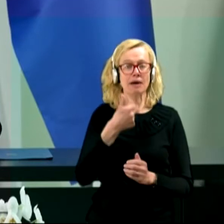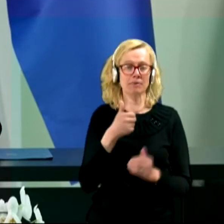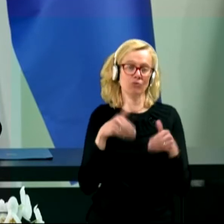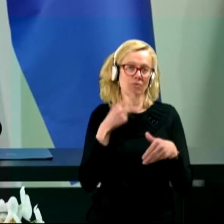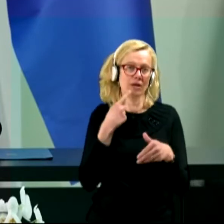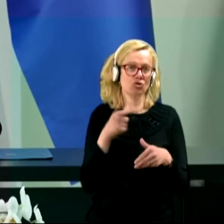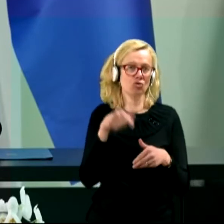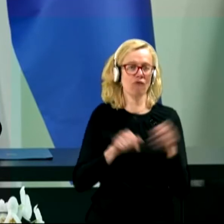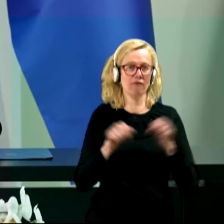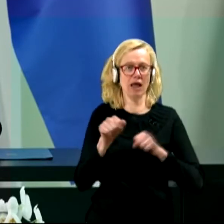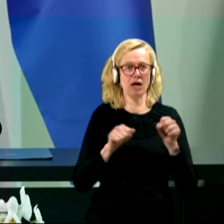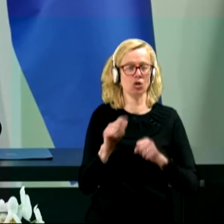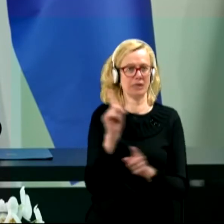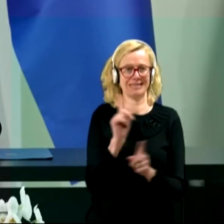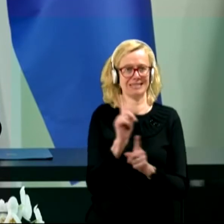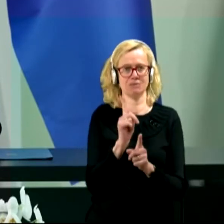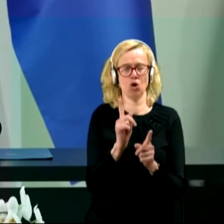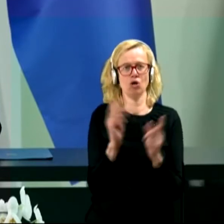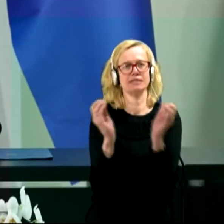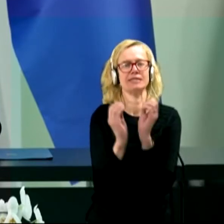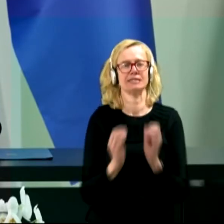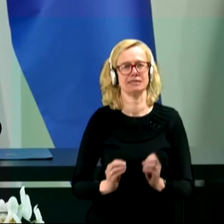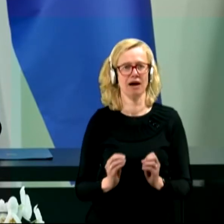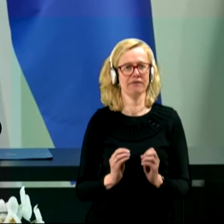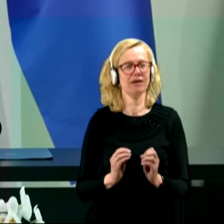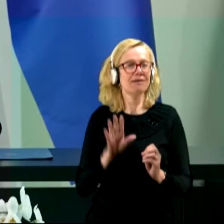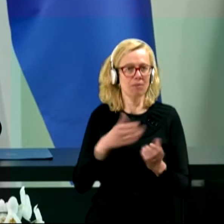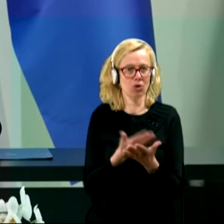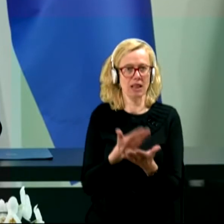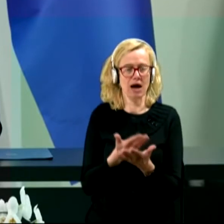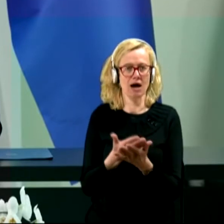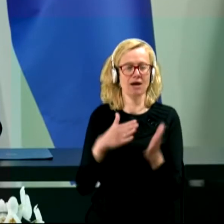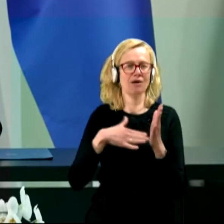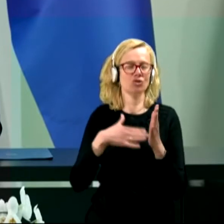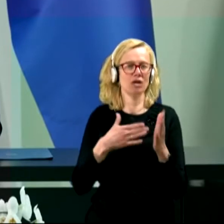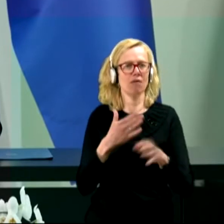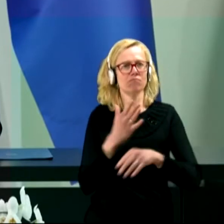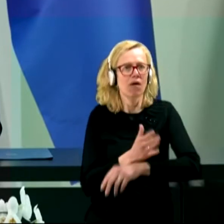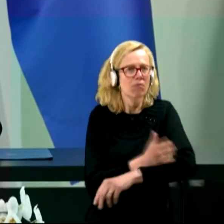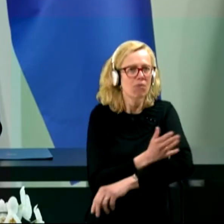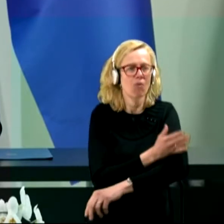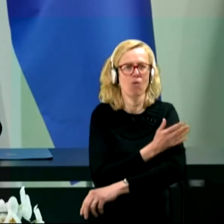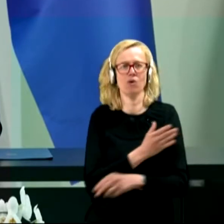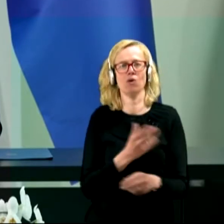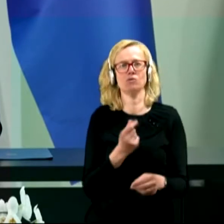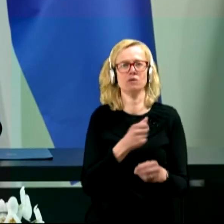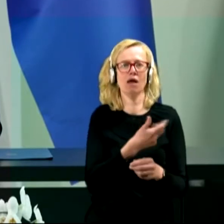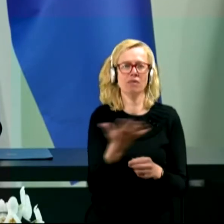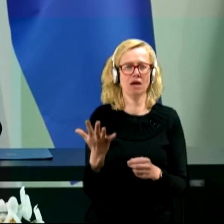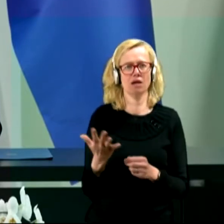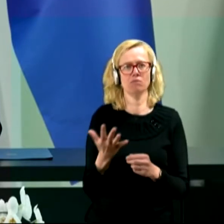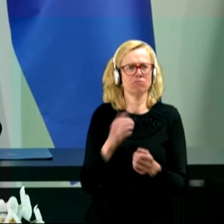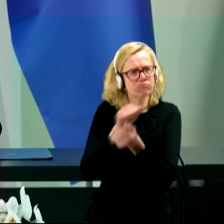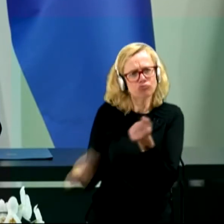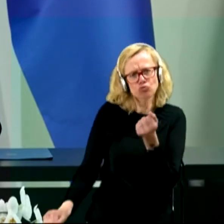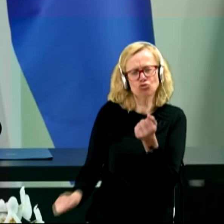to vlado nismo vse stavili na podlagi kakšnih naporov, s katerimi smo zrušili